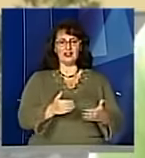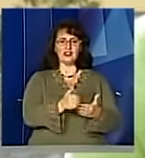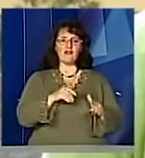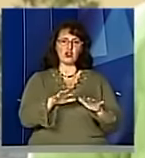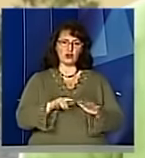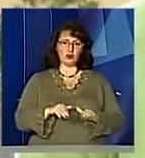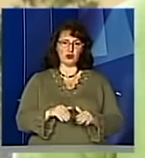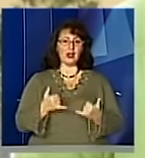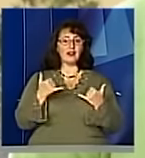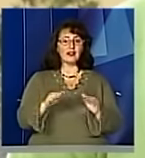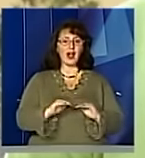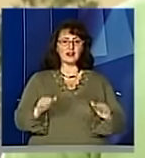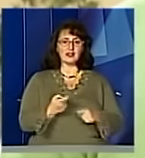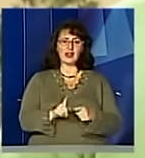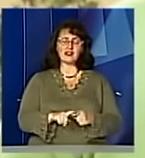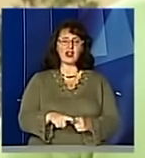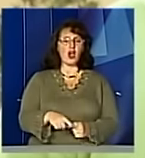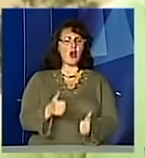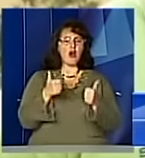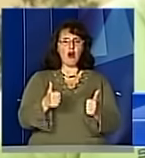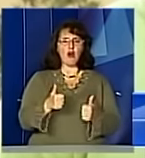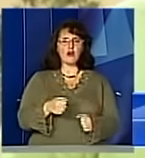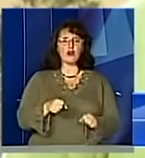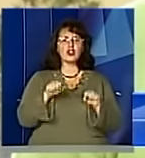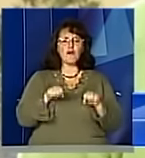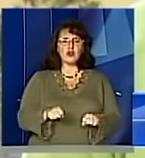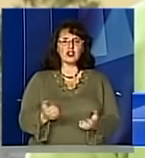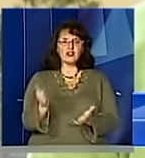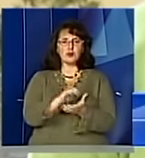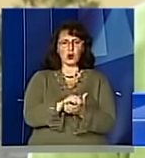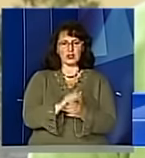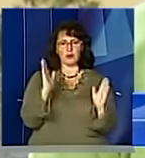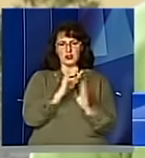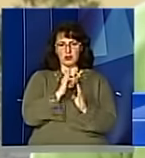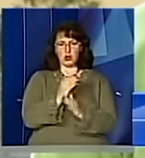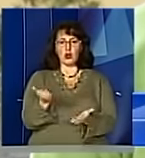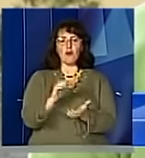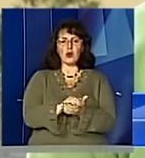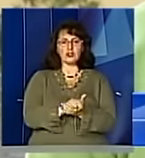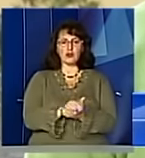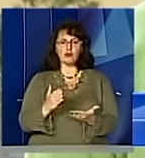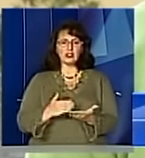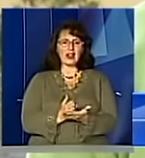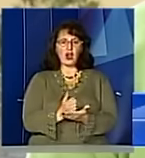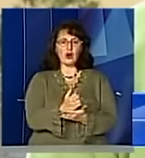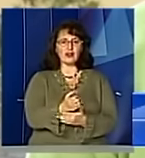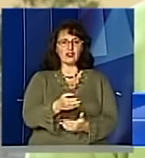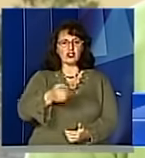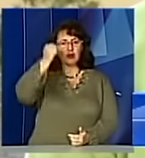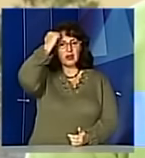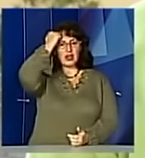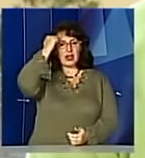Для дітей це хороша можливість ознайомитися з природою і ознайомитися з географічними пам'ятками